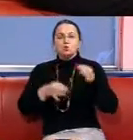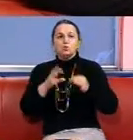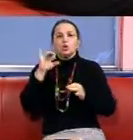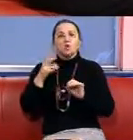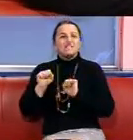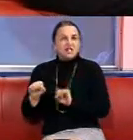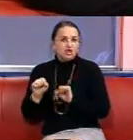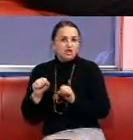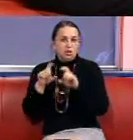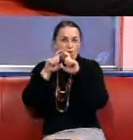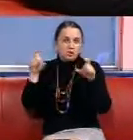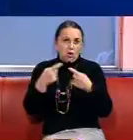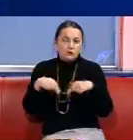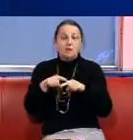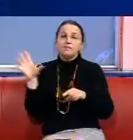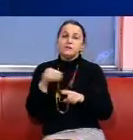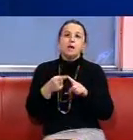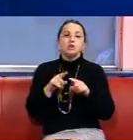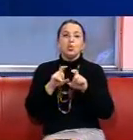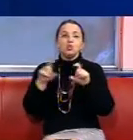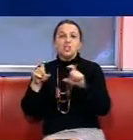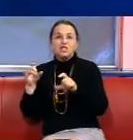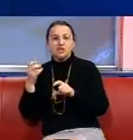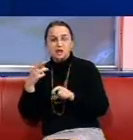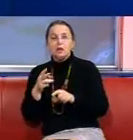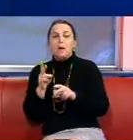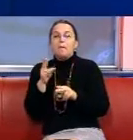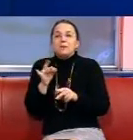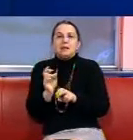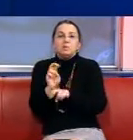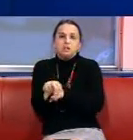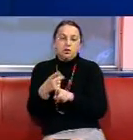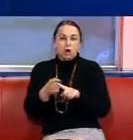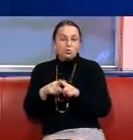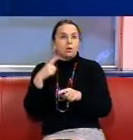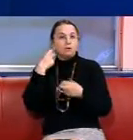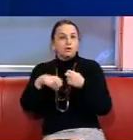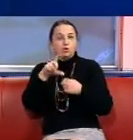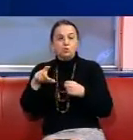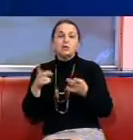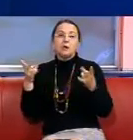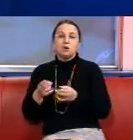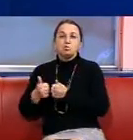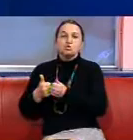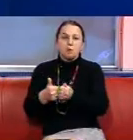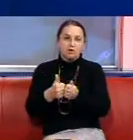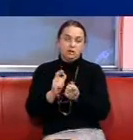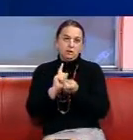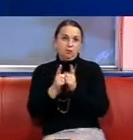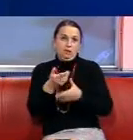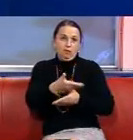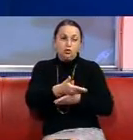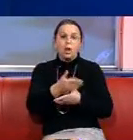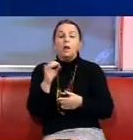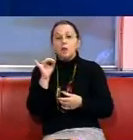медичні Це все ті учріжді, при посіщенні которых неслышащим людям Необходимо сопровождення сурдопереводчика